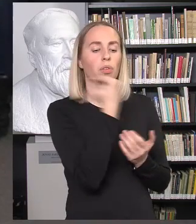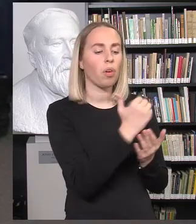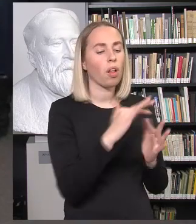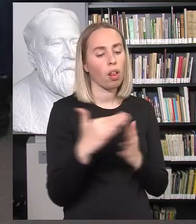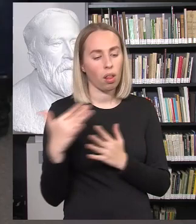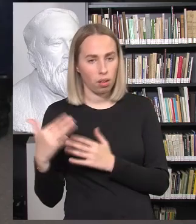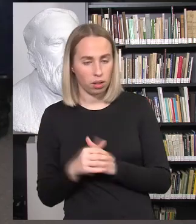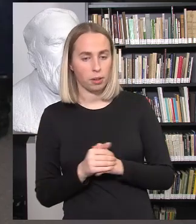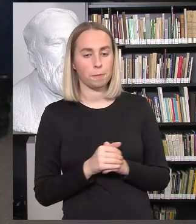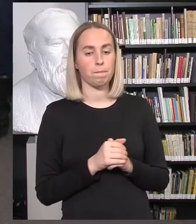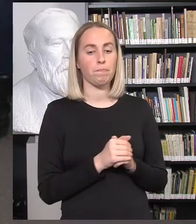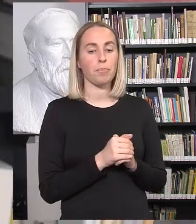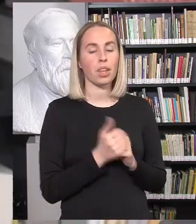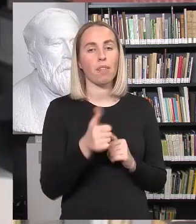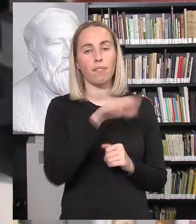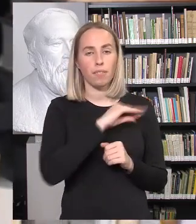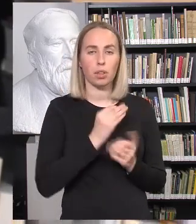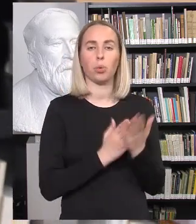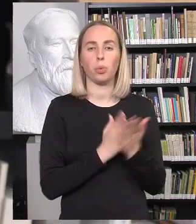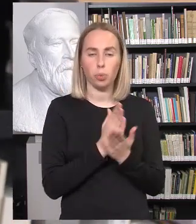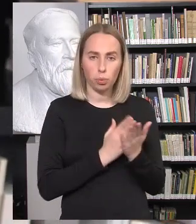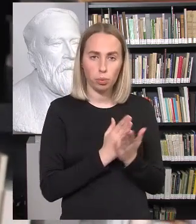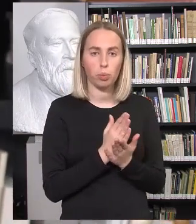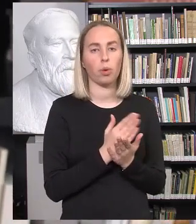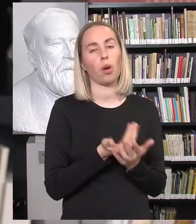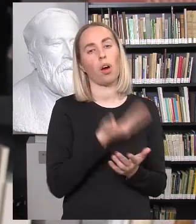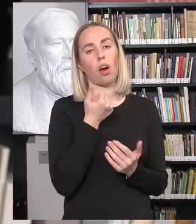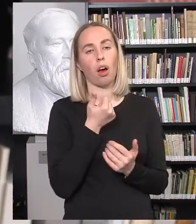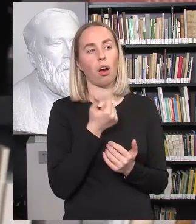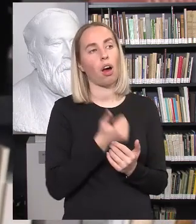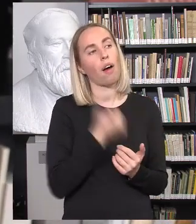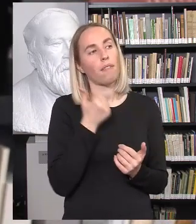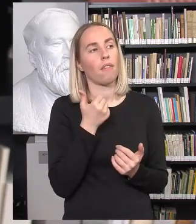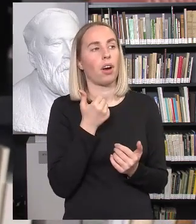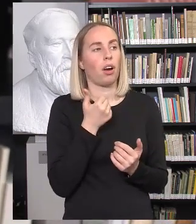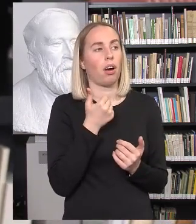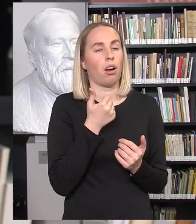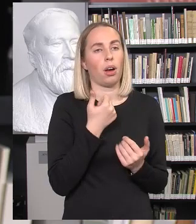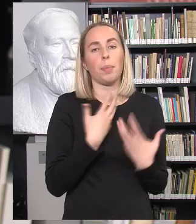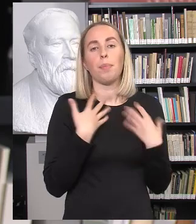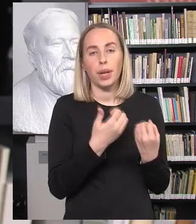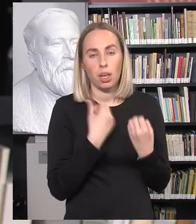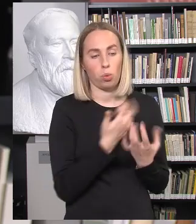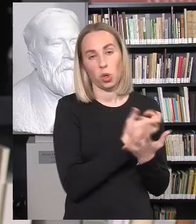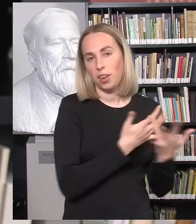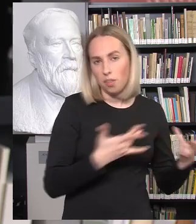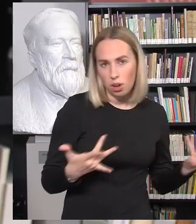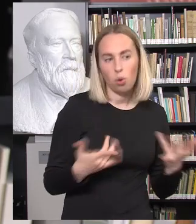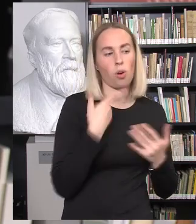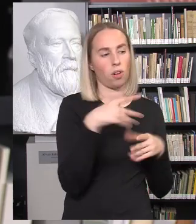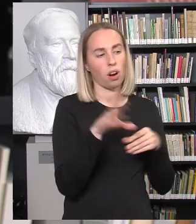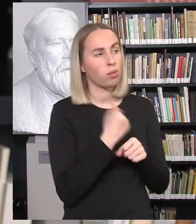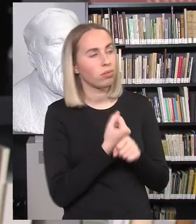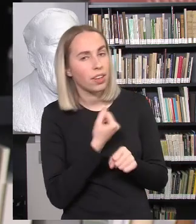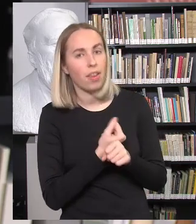Visi tie įgūdžiai, kurie yra reikalingi, tam, kad mes priimtume įvairovę, su jie gyventume, gerbtume.